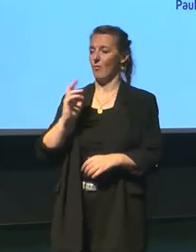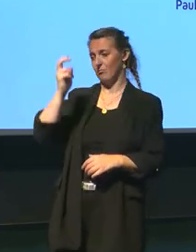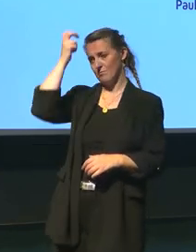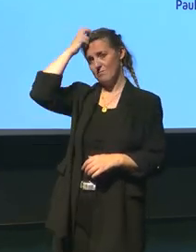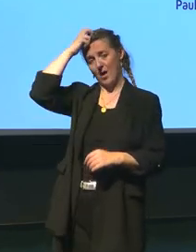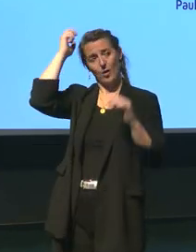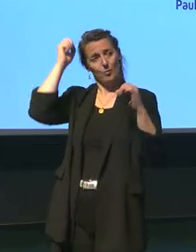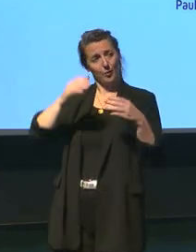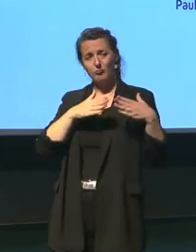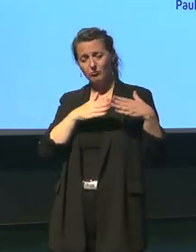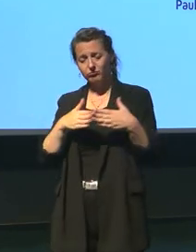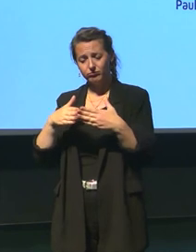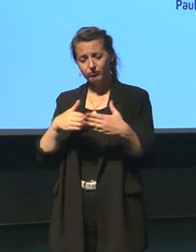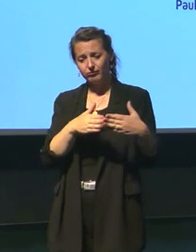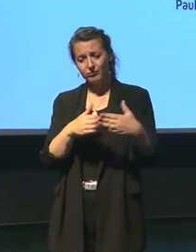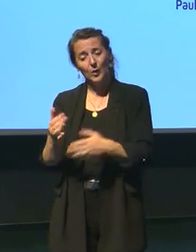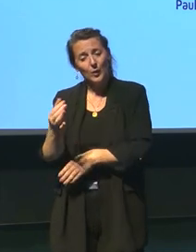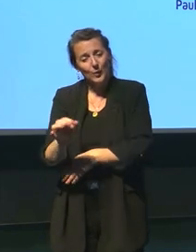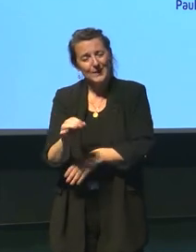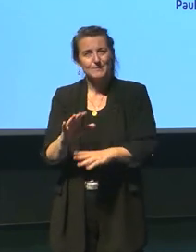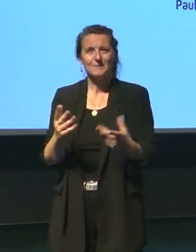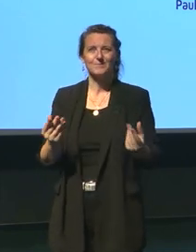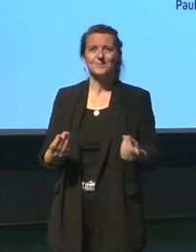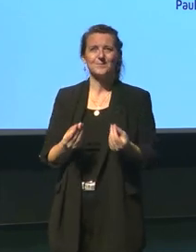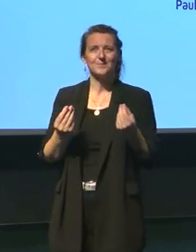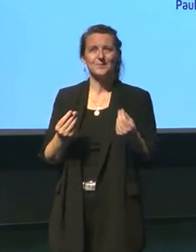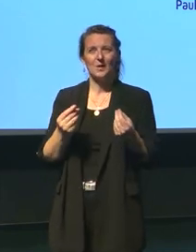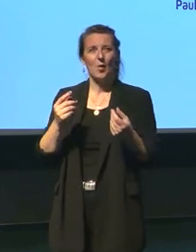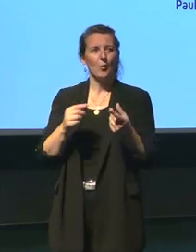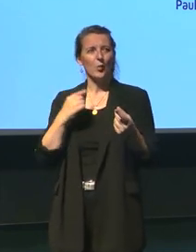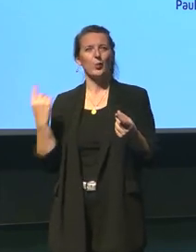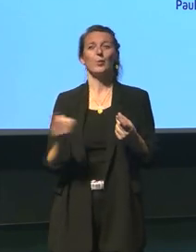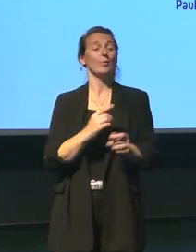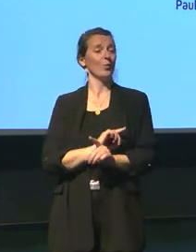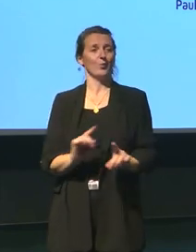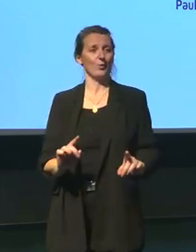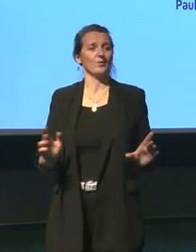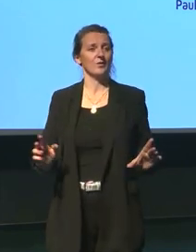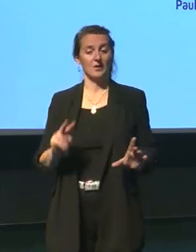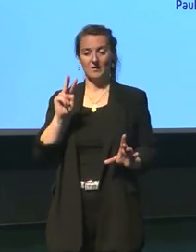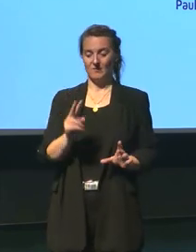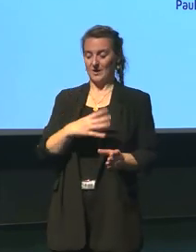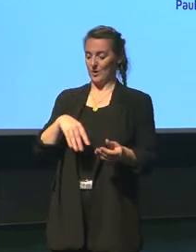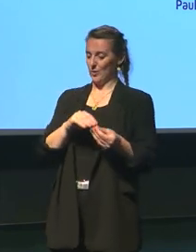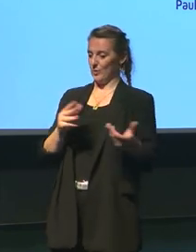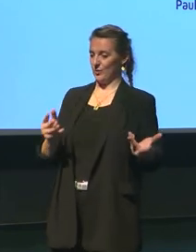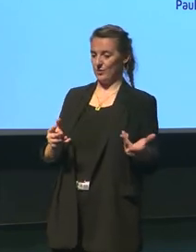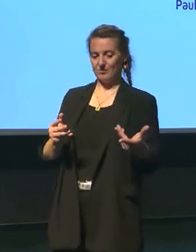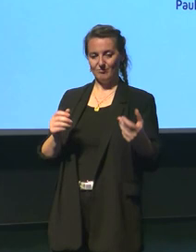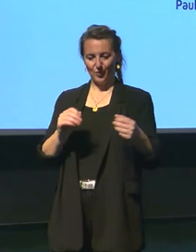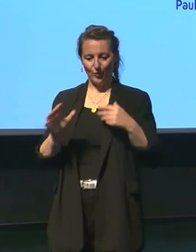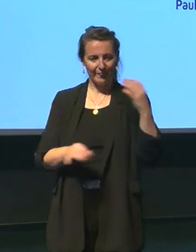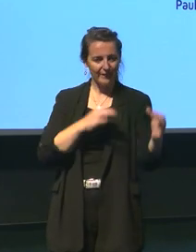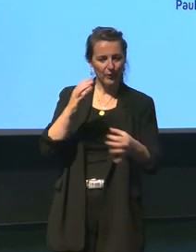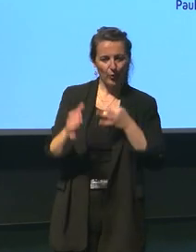nous avons toujours voyagé nous les marins mais ce n'était pas donné à tout le monde et en fait aussi de la découverte de la